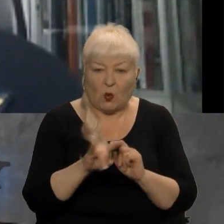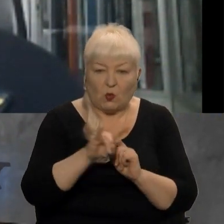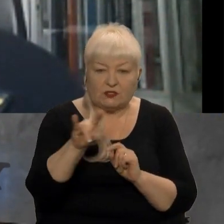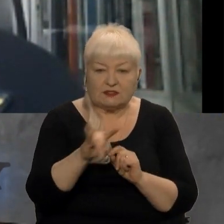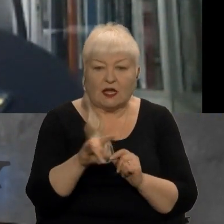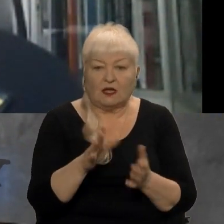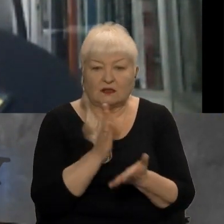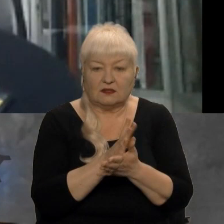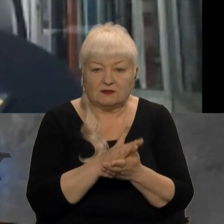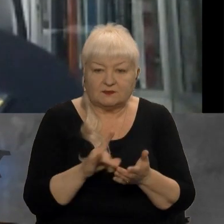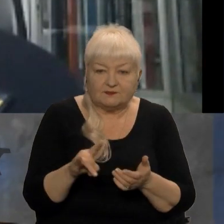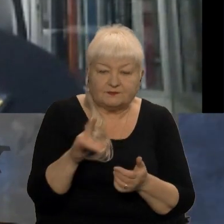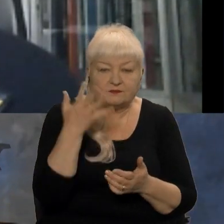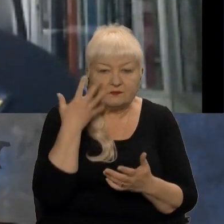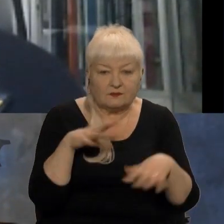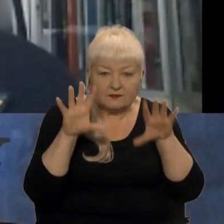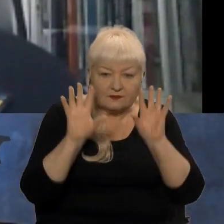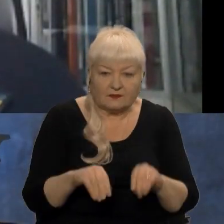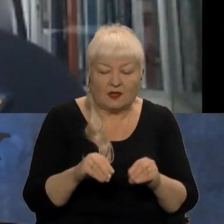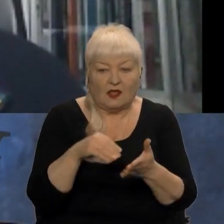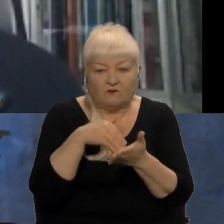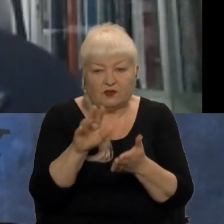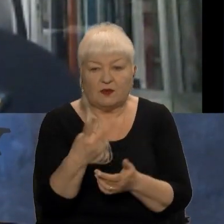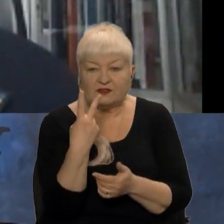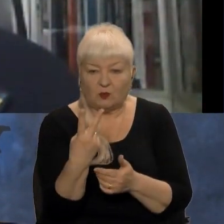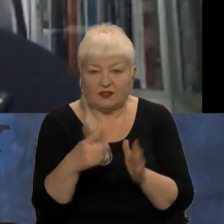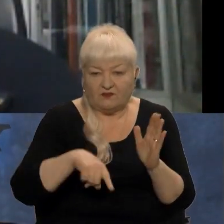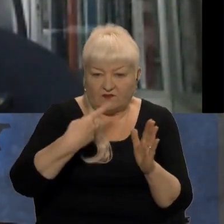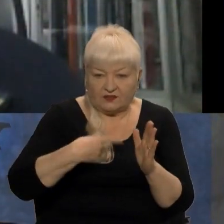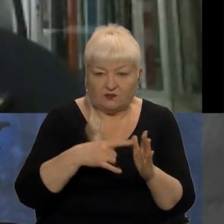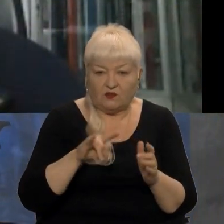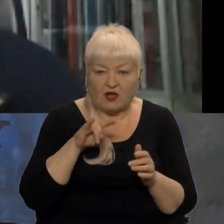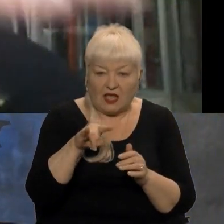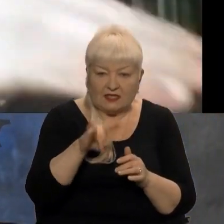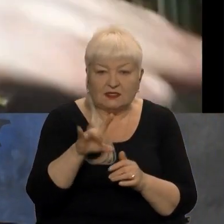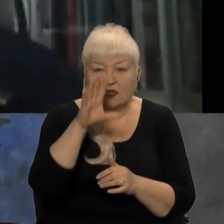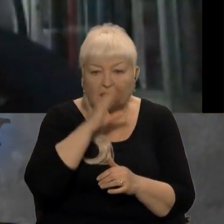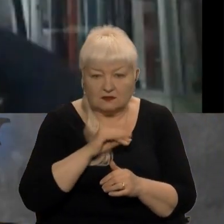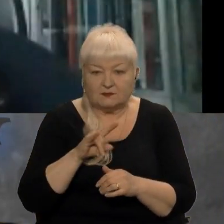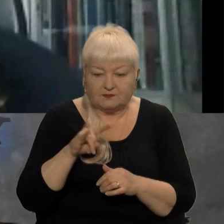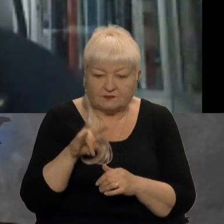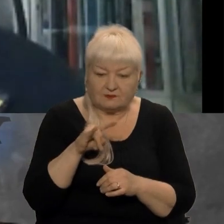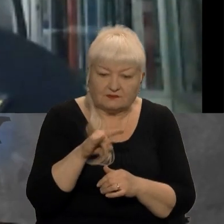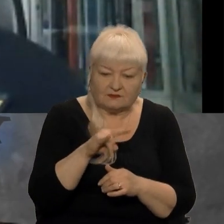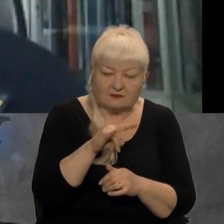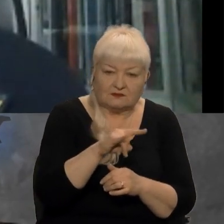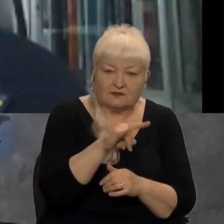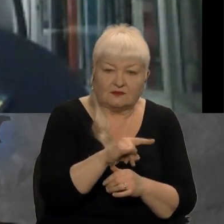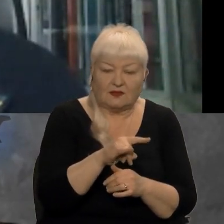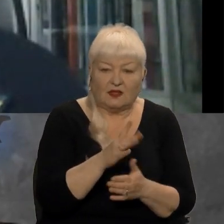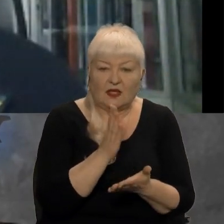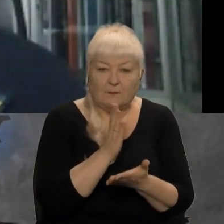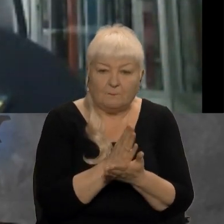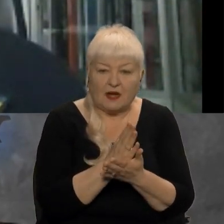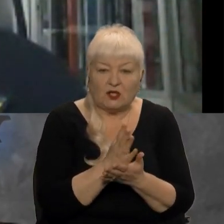у літака виключаються чи відмовляють обидва двигуни, літак здатний продовжити політ, маючи